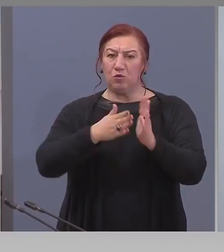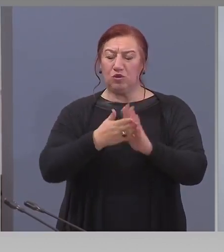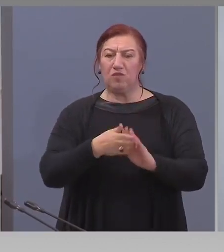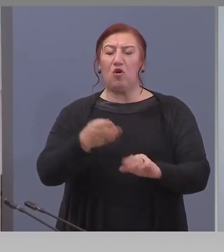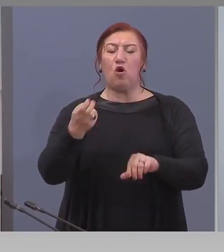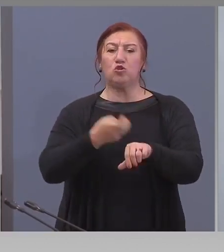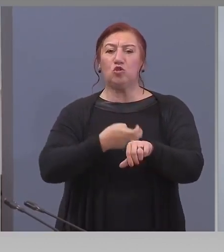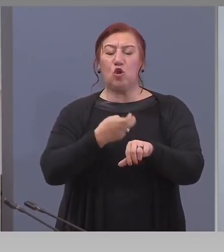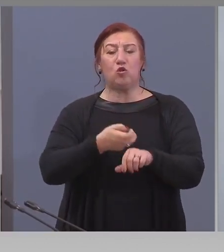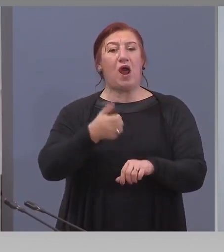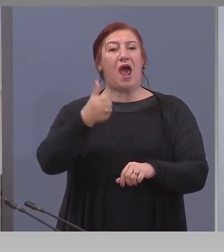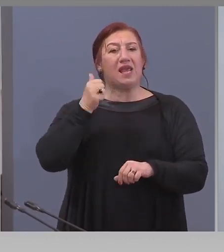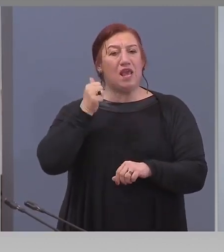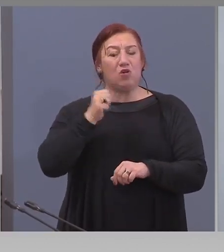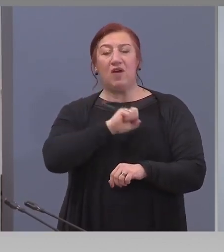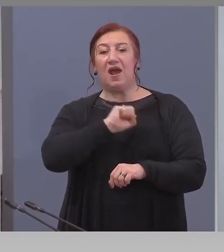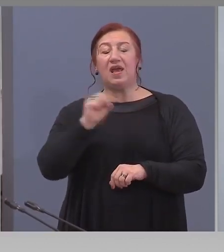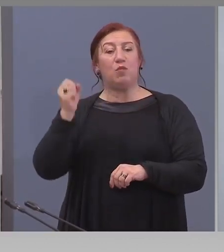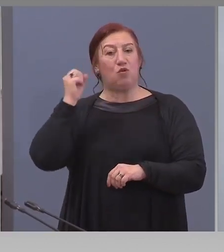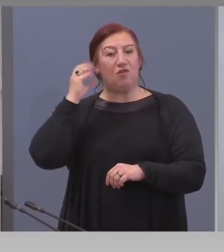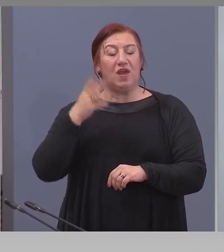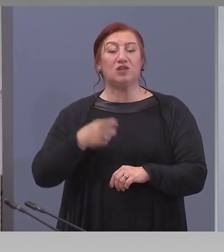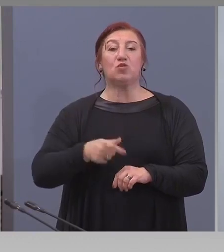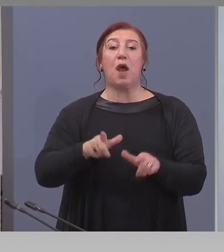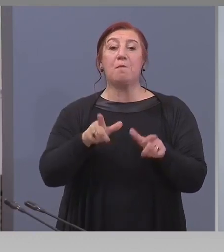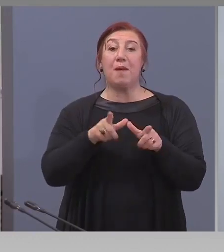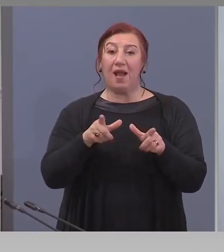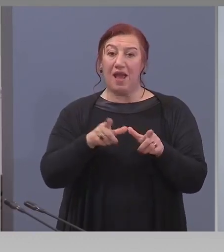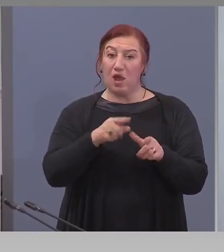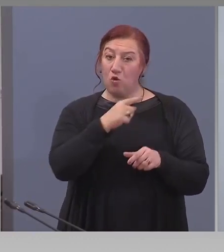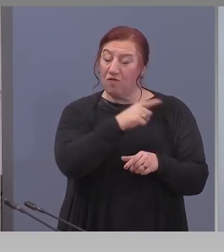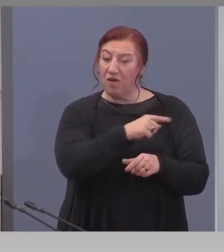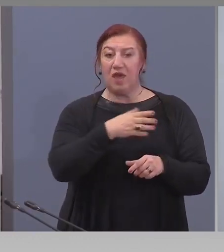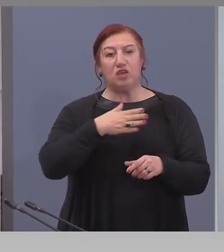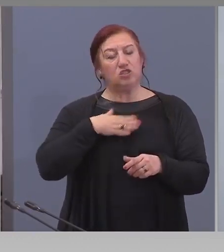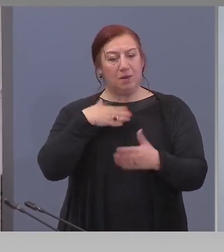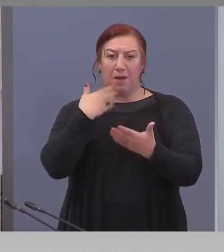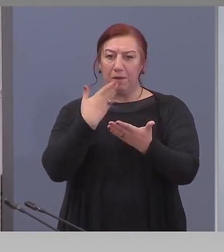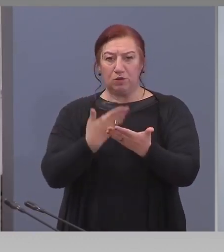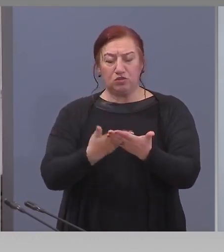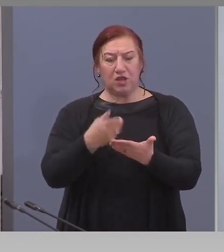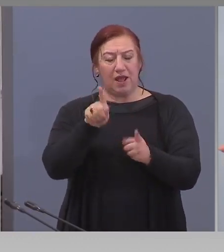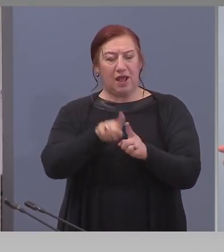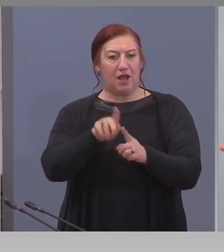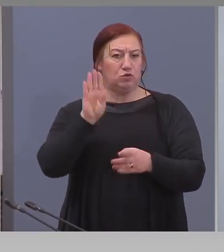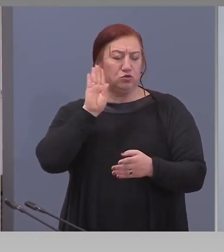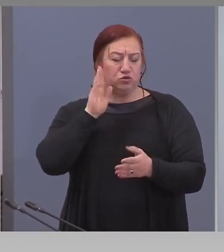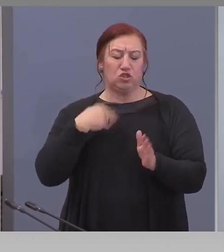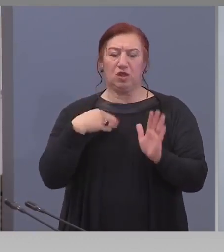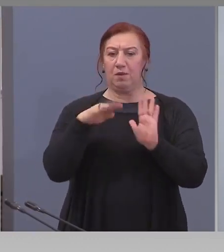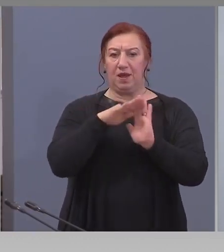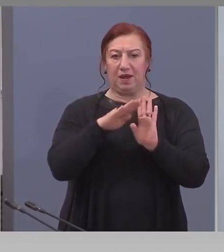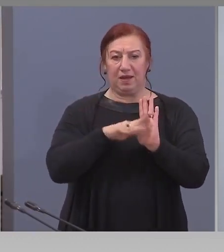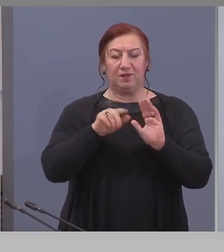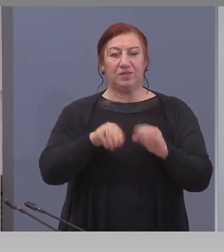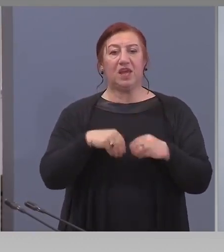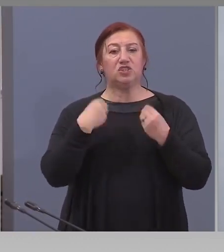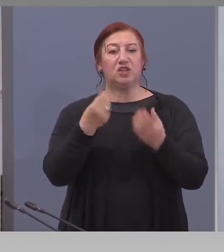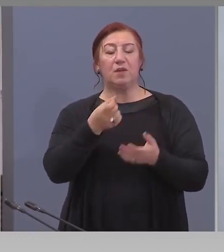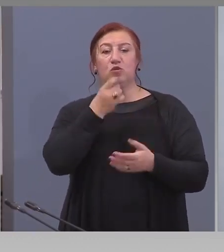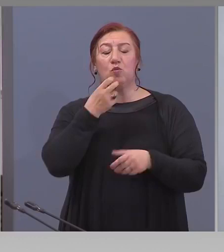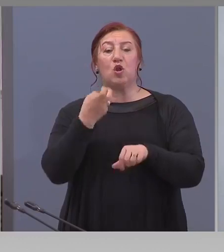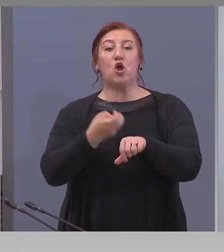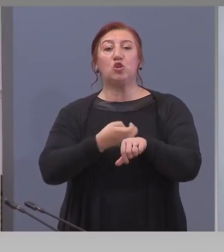Анас Мангаров, така че това ще имате на разположение, както го чухте, в един строен порядък. Искам да дам думата на доктор Мария